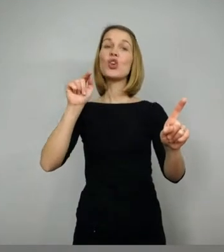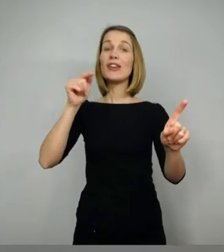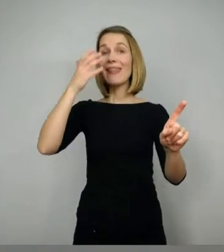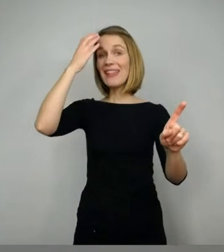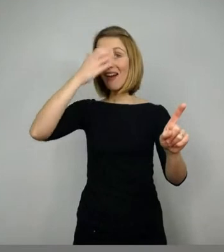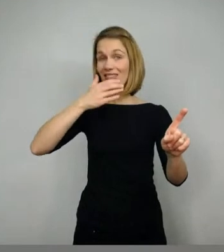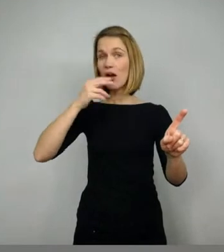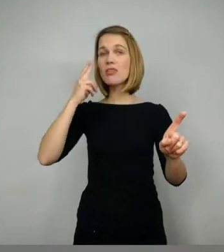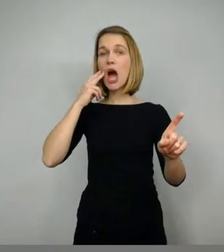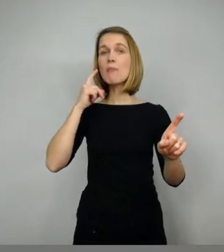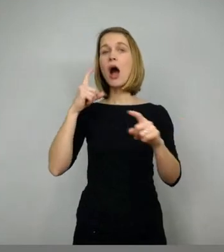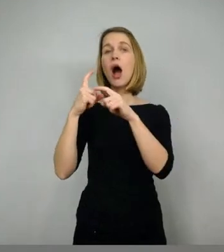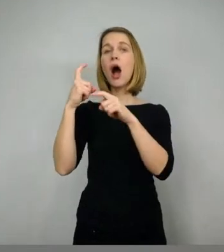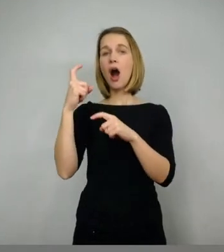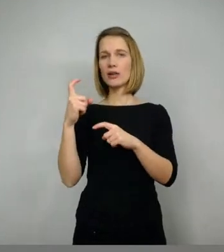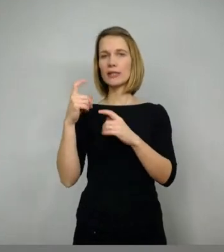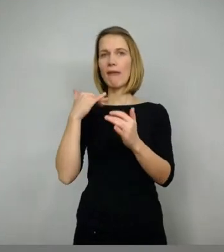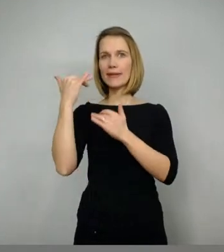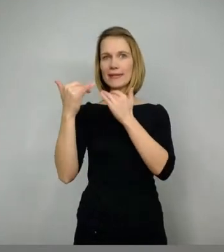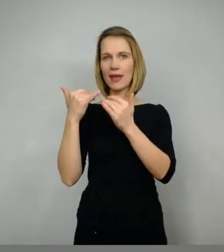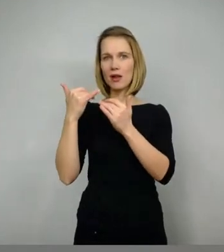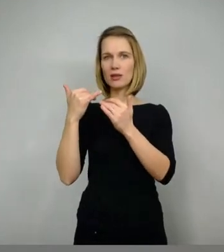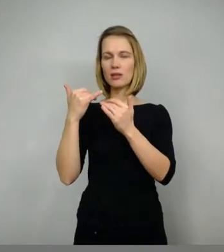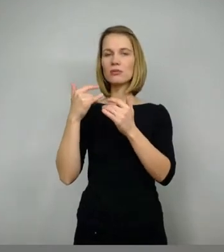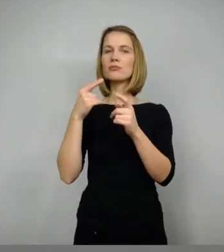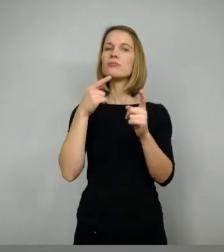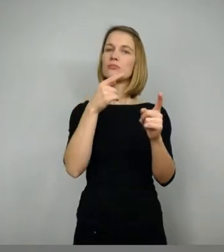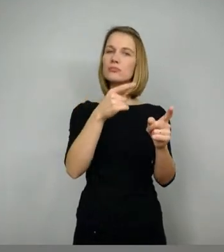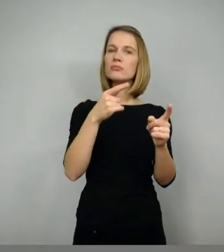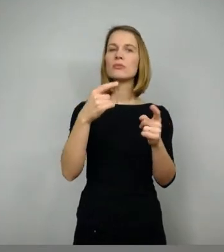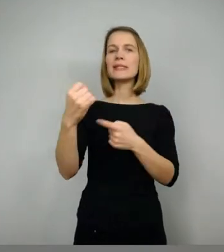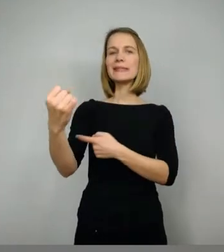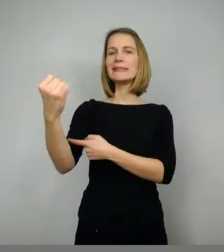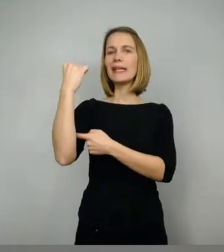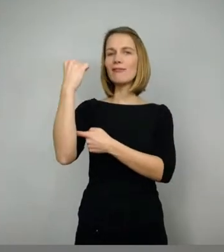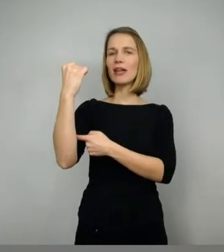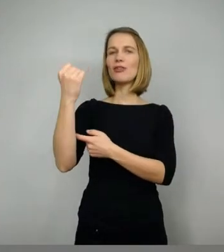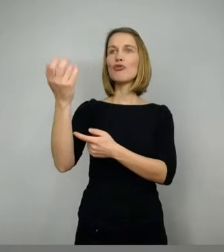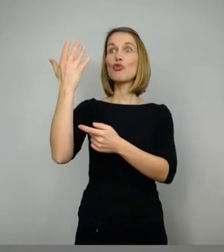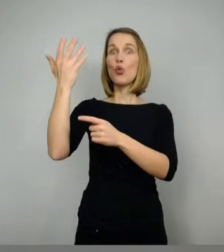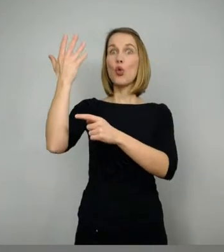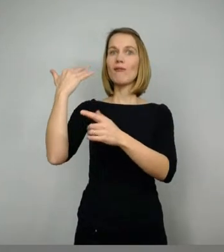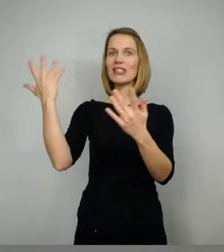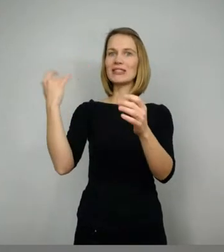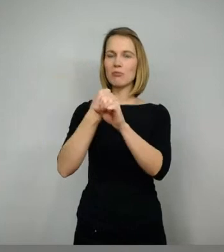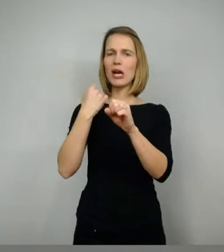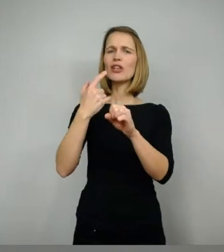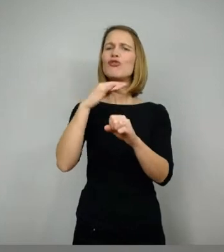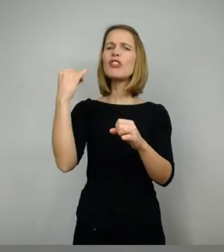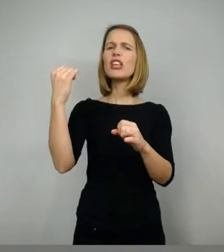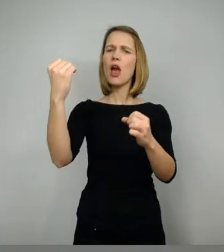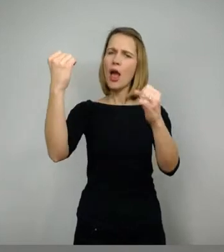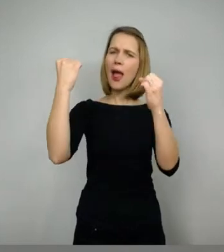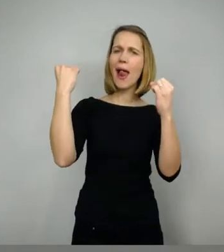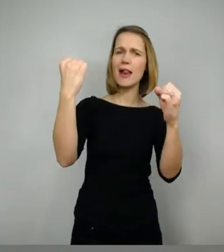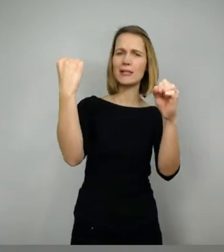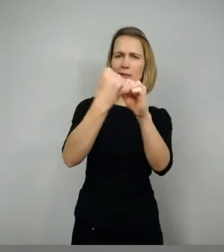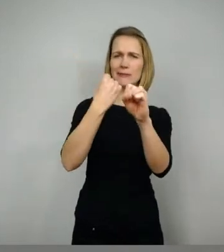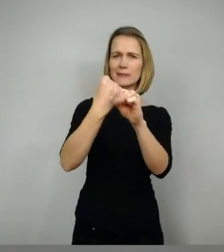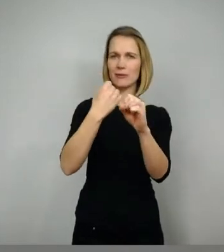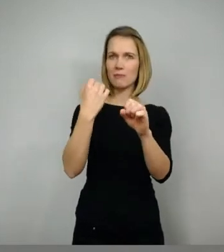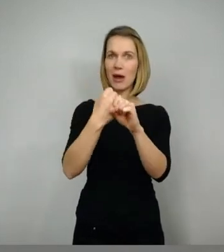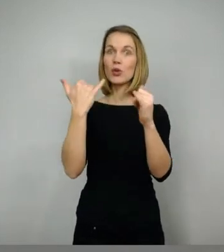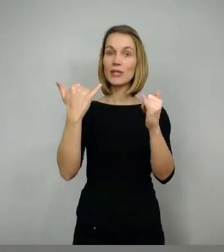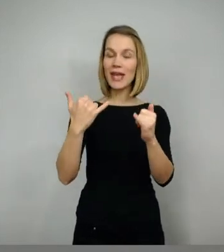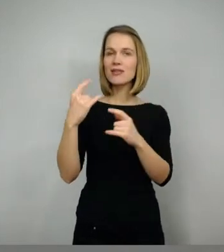ich erzählt habe, dass er Waffen trug, dass er sich schon bewaffnete, ähm, ganz viele Heldentaten verbracht, von denen Hagen jetzt eben erzählt.